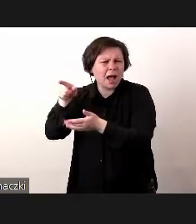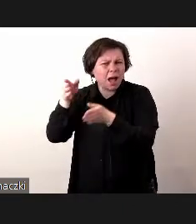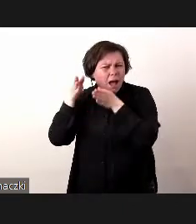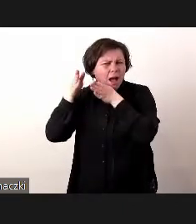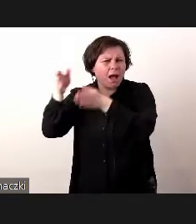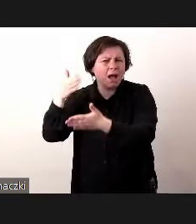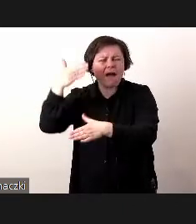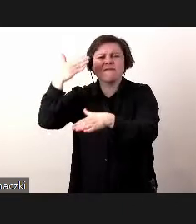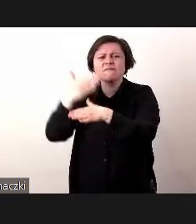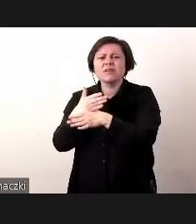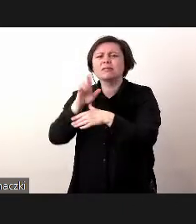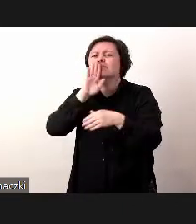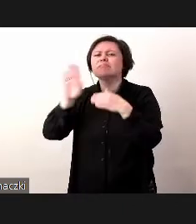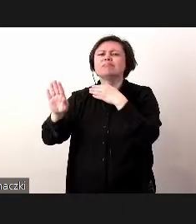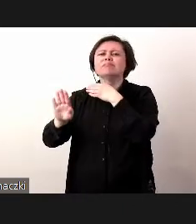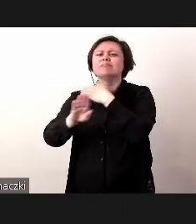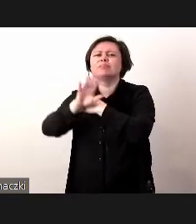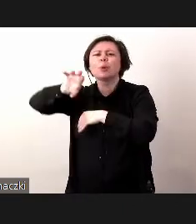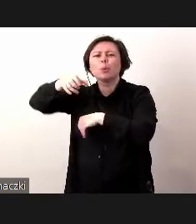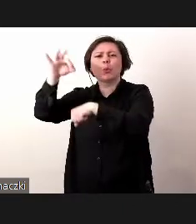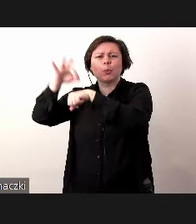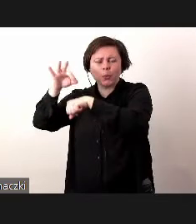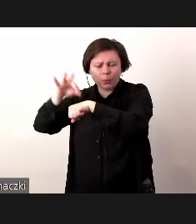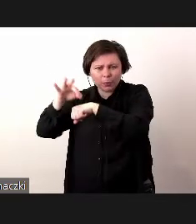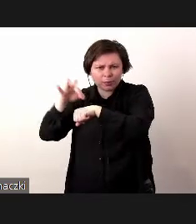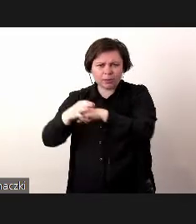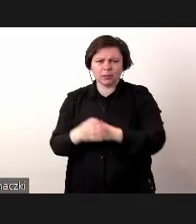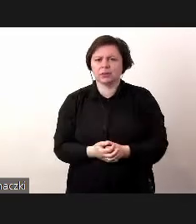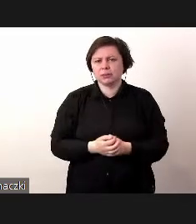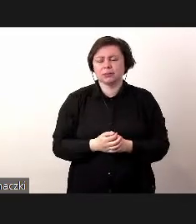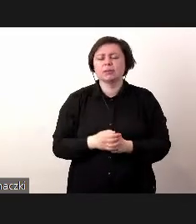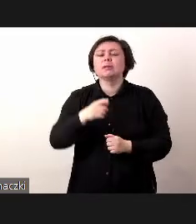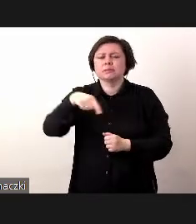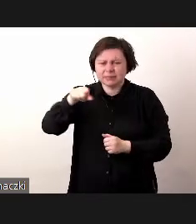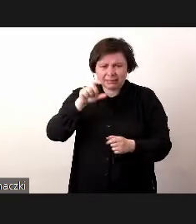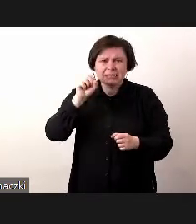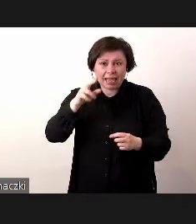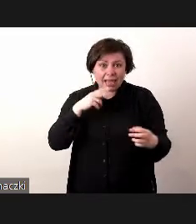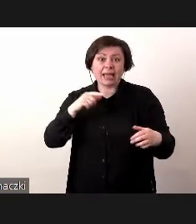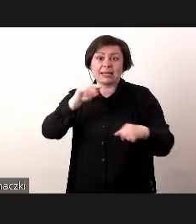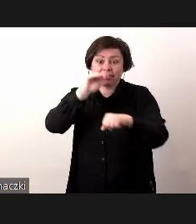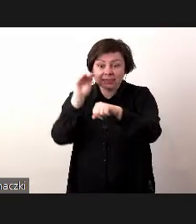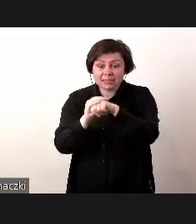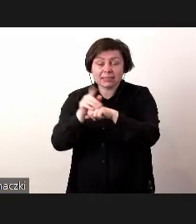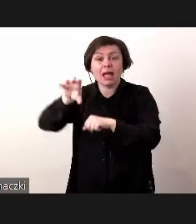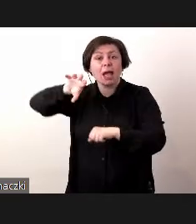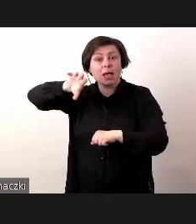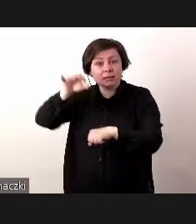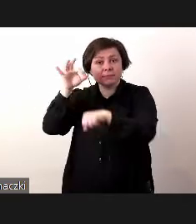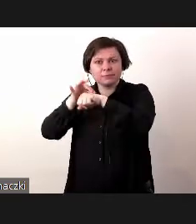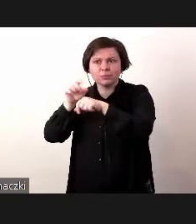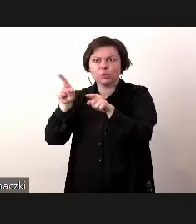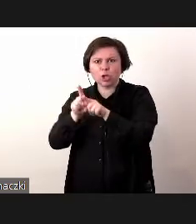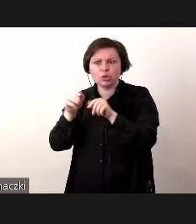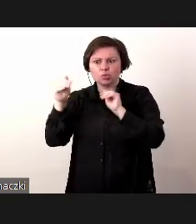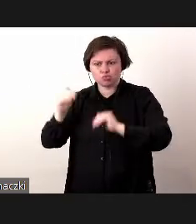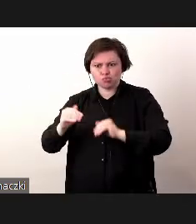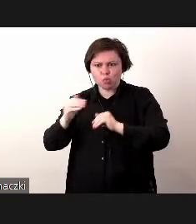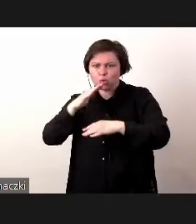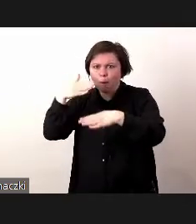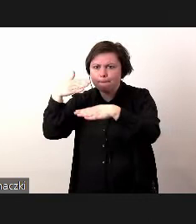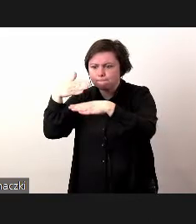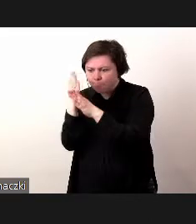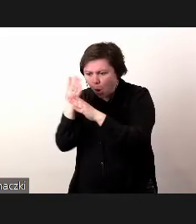firmą, jest przedstawicielem z sektora medycznego, co oczywiście się zgadza, tylko ten sektor medyczny też możemy sobie